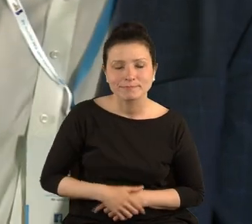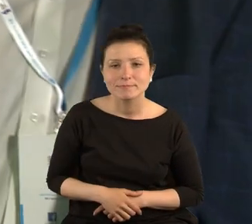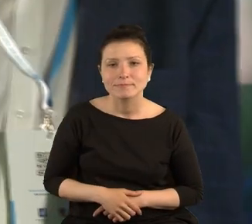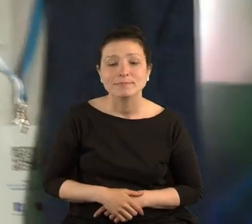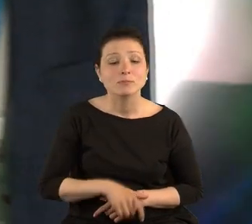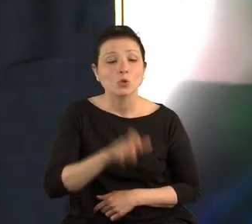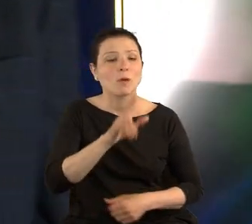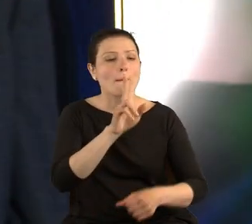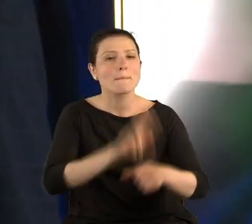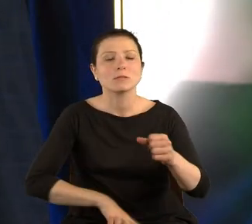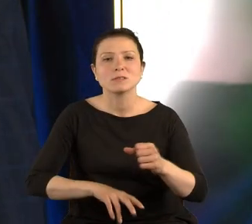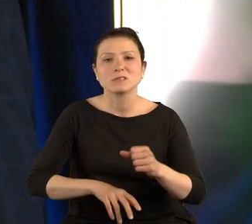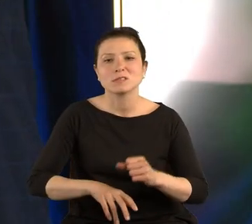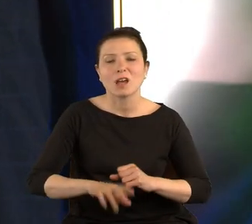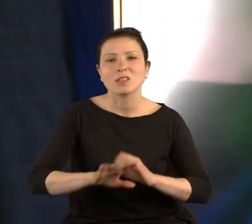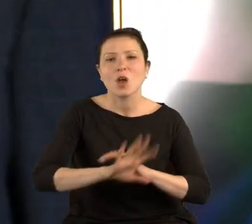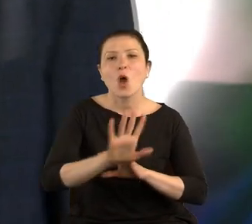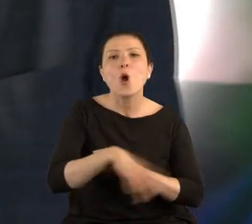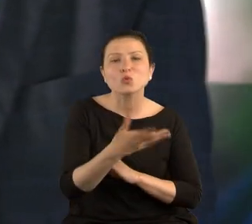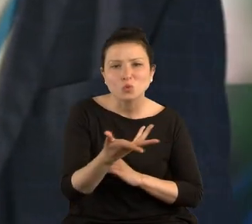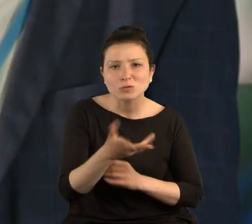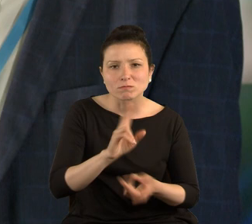Policjant jest oszustem i zboczeńcem.